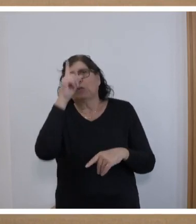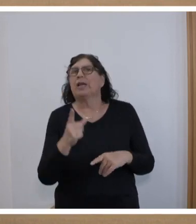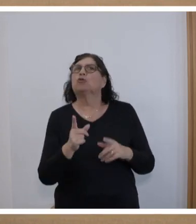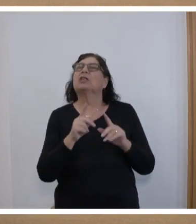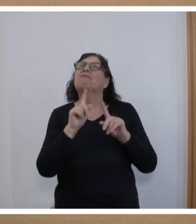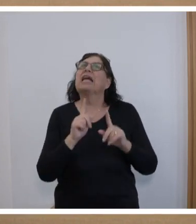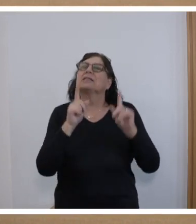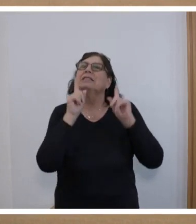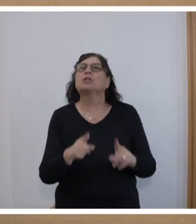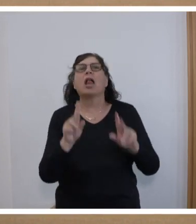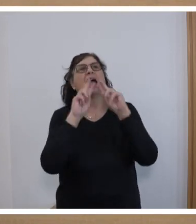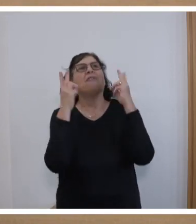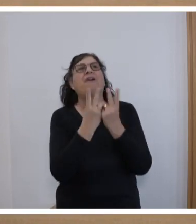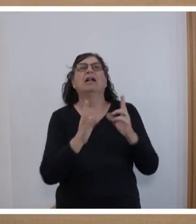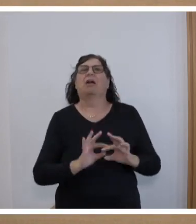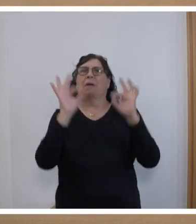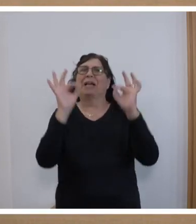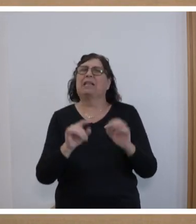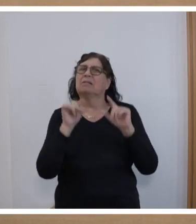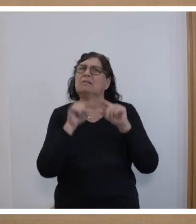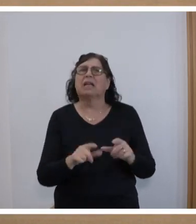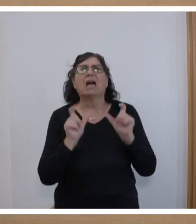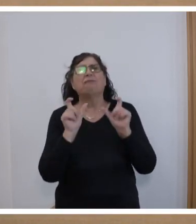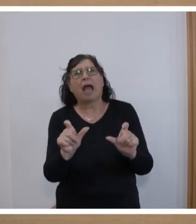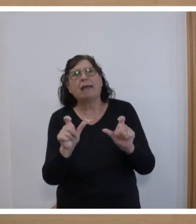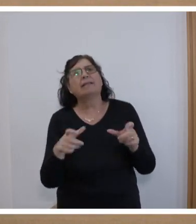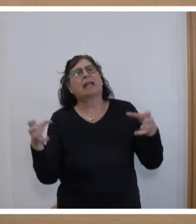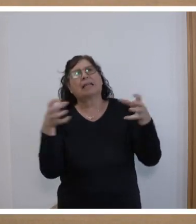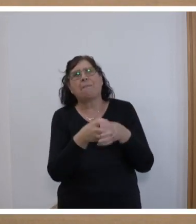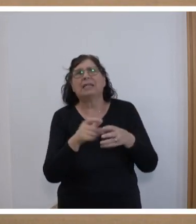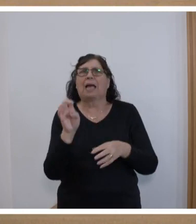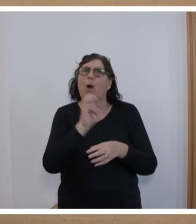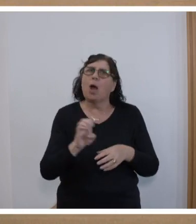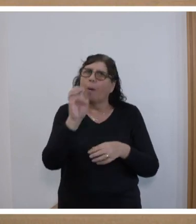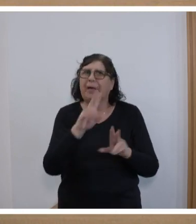soll die Welt genesen, das verhindert gemeinsame europäische Antworten.